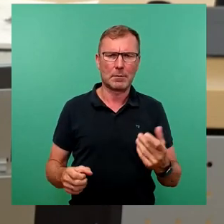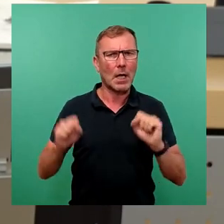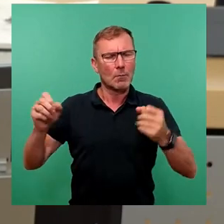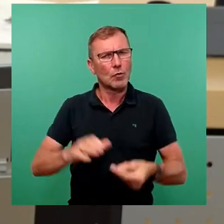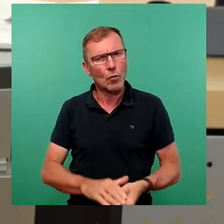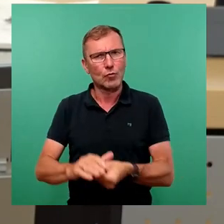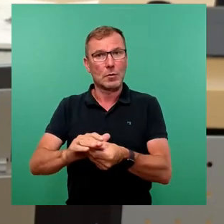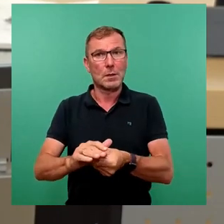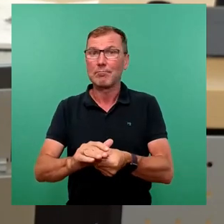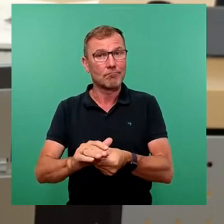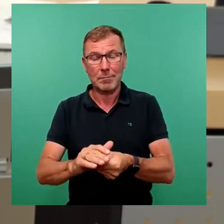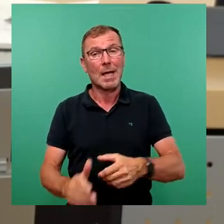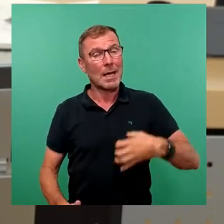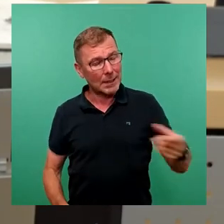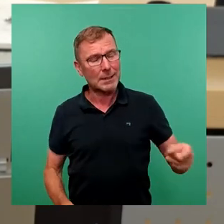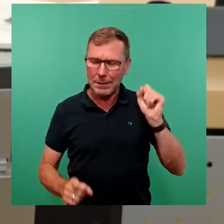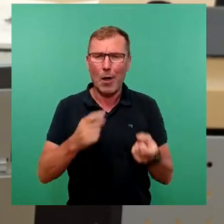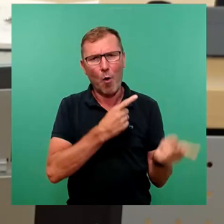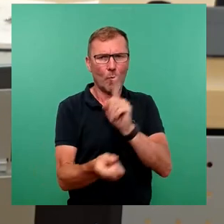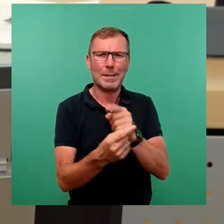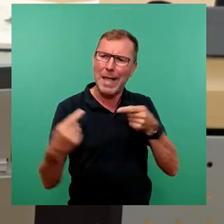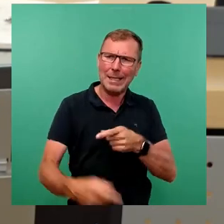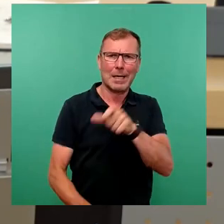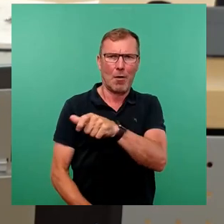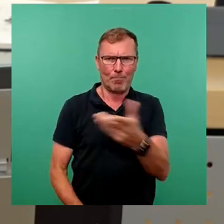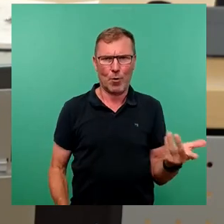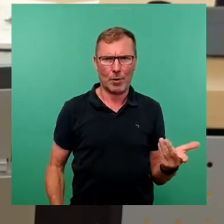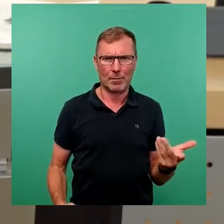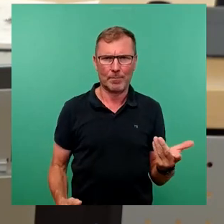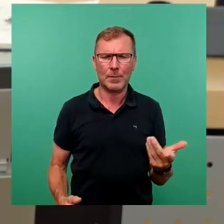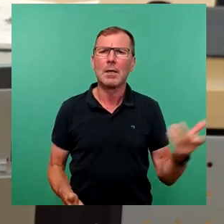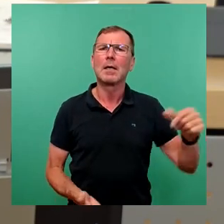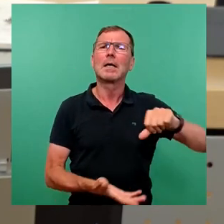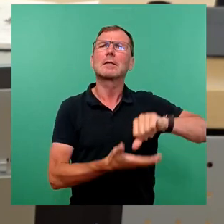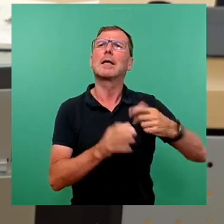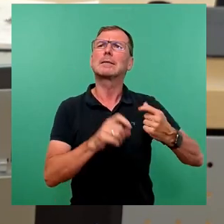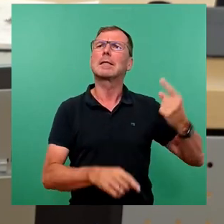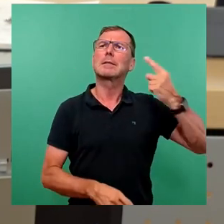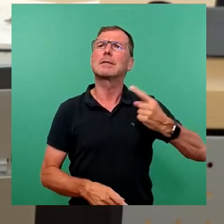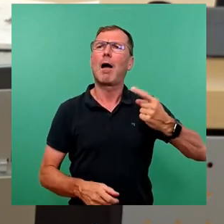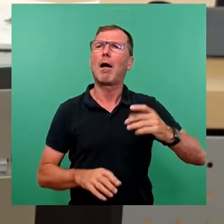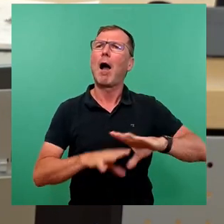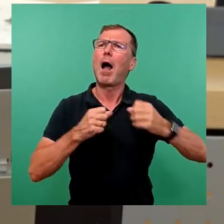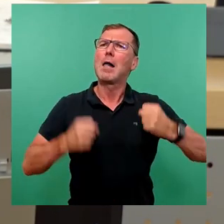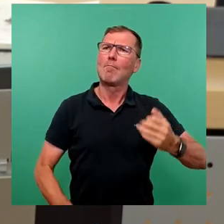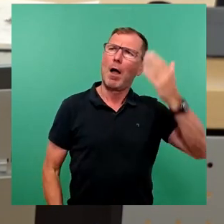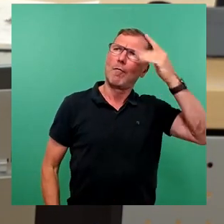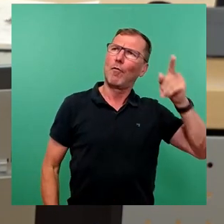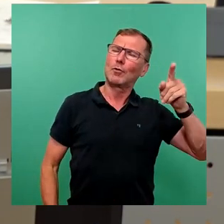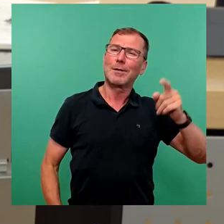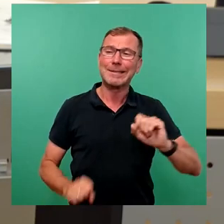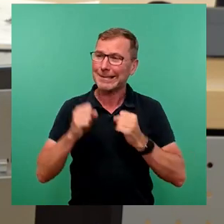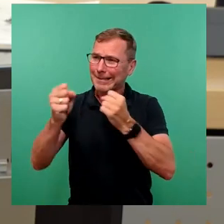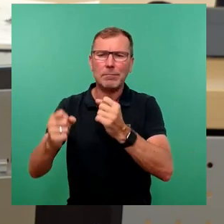Stattdessen arbeitet sie in Dresden gegen sie. In ihrer autoritär-zentralistischen 60er-Jahre-Allmachtsvorstellung erstickt sie jedes Streben.